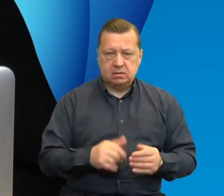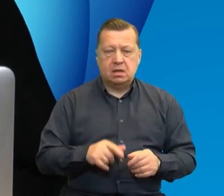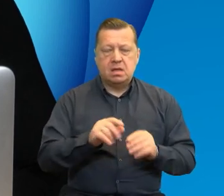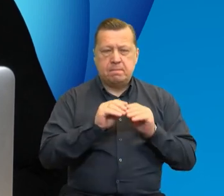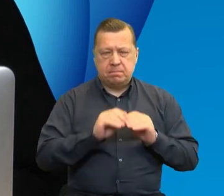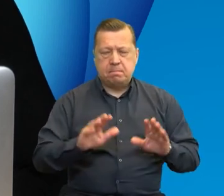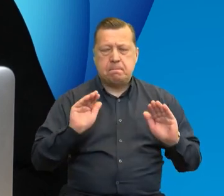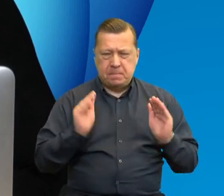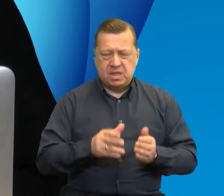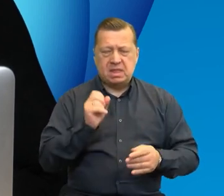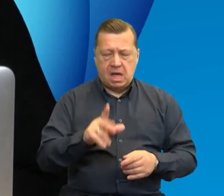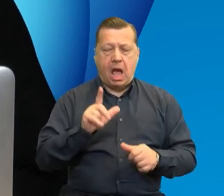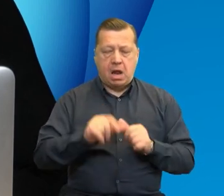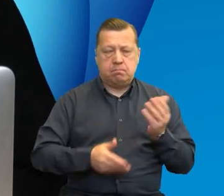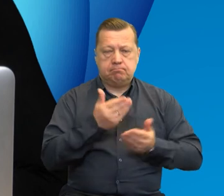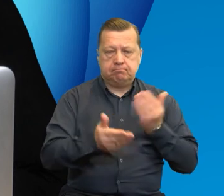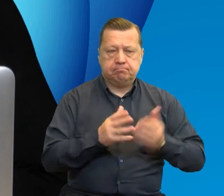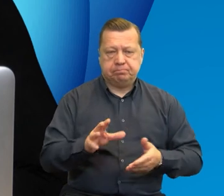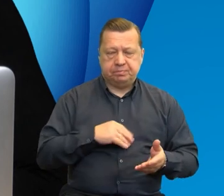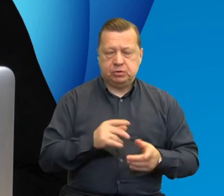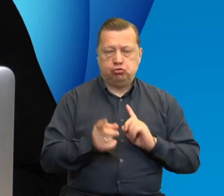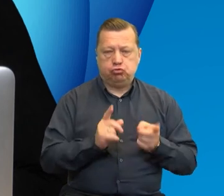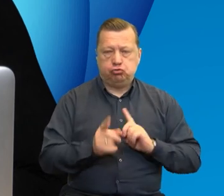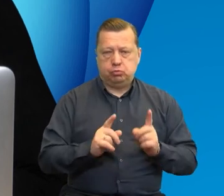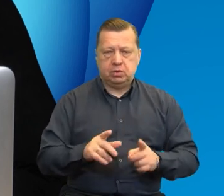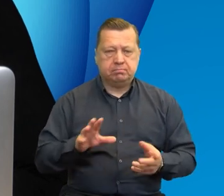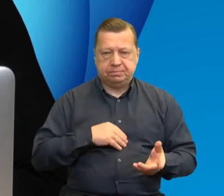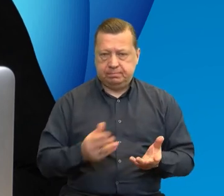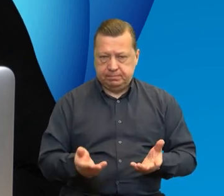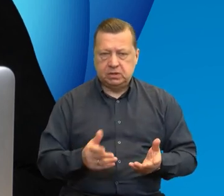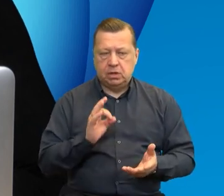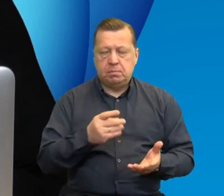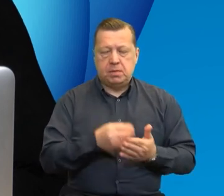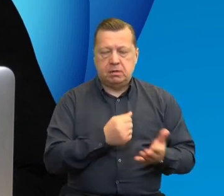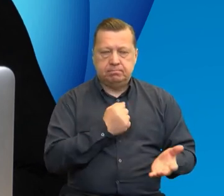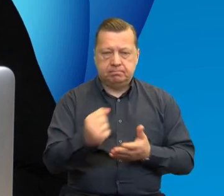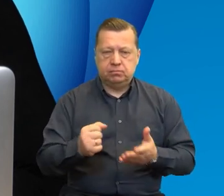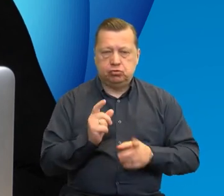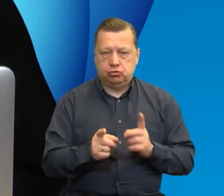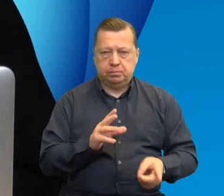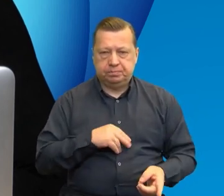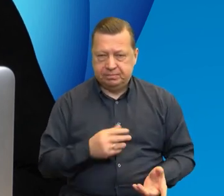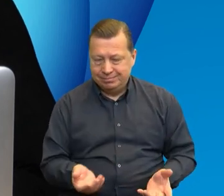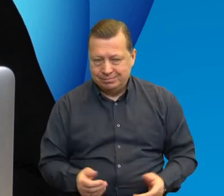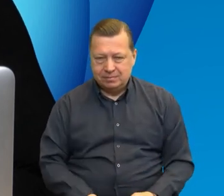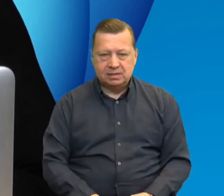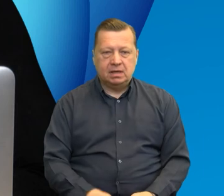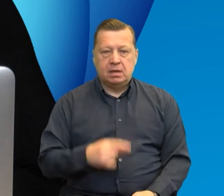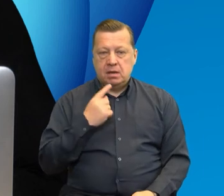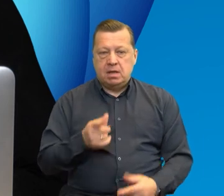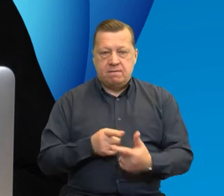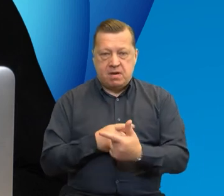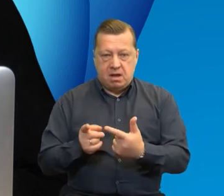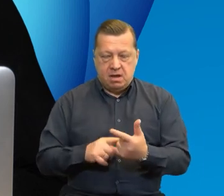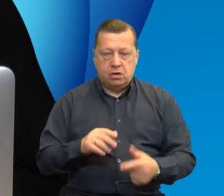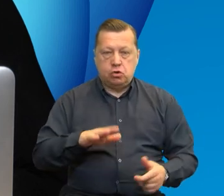instytucjonalnej będą mogli po prostu w sposób łatwiejszy, szybszy aplikować i otrzymywać środki w ramach na pewno tych dwóch programów,